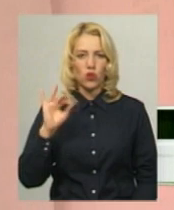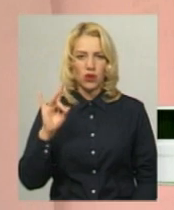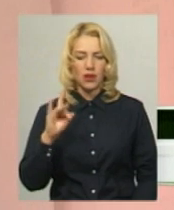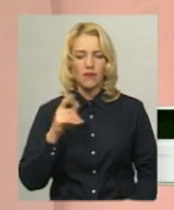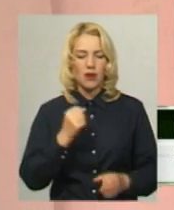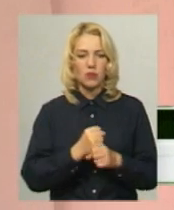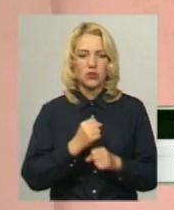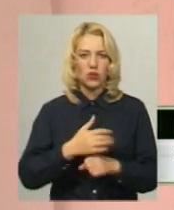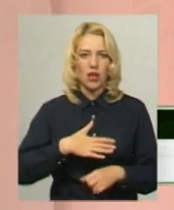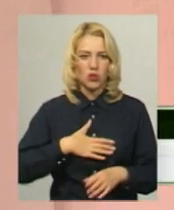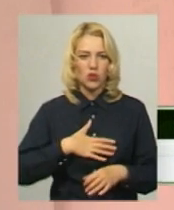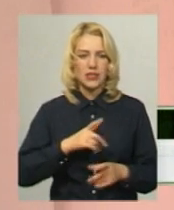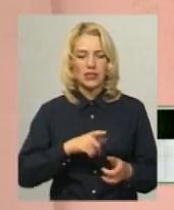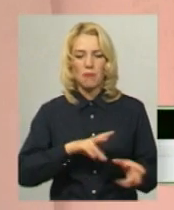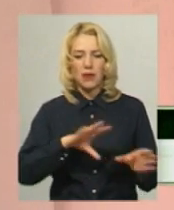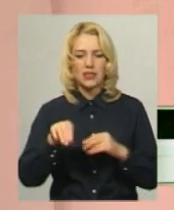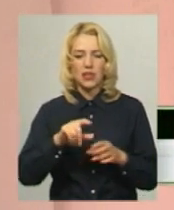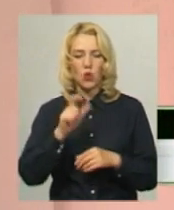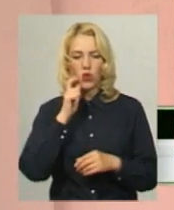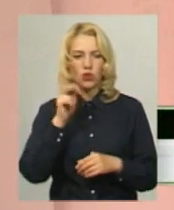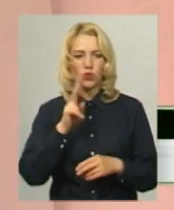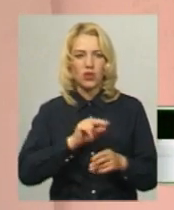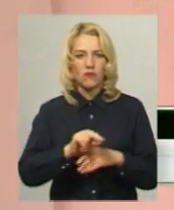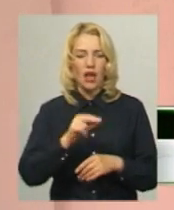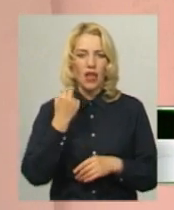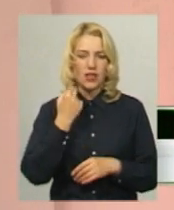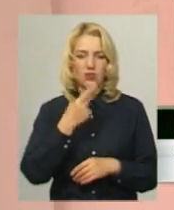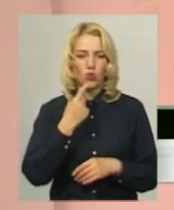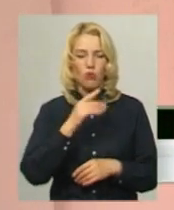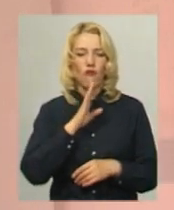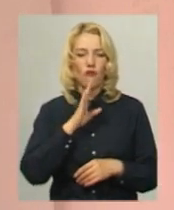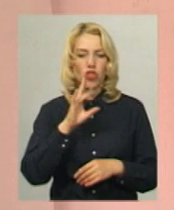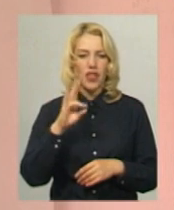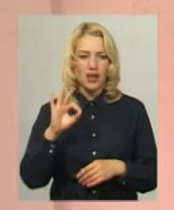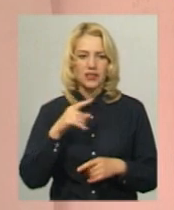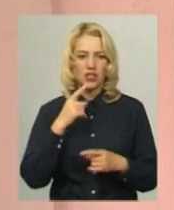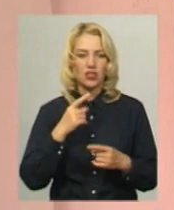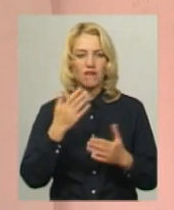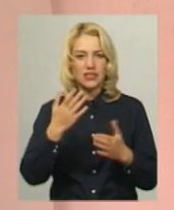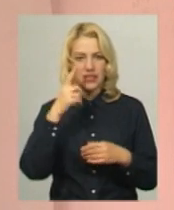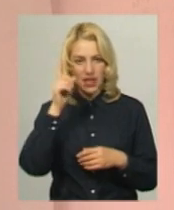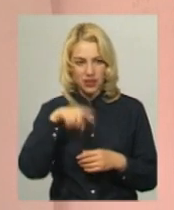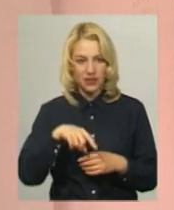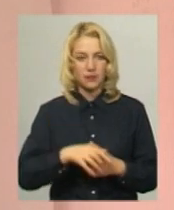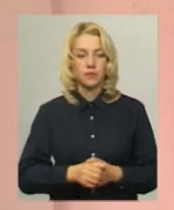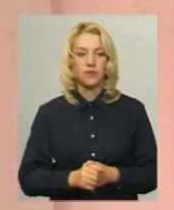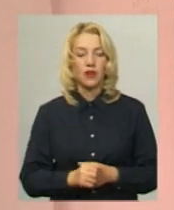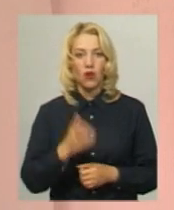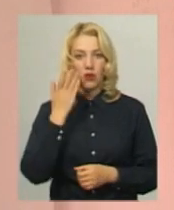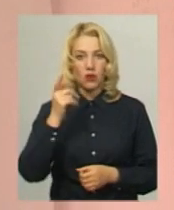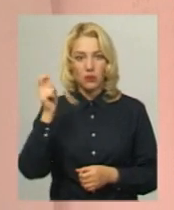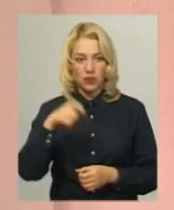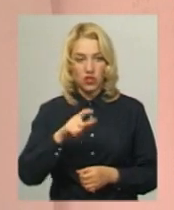переселенцями з України, яких вона навчає англійської мови. І вона нам сказала, ви знаєте, коли